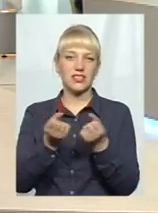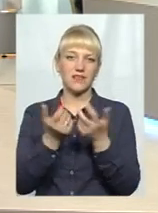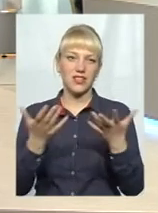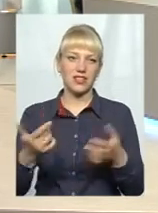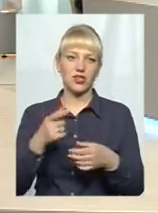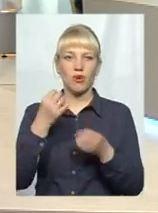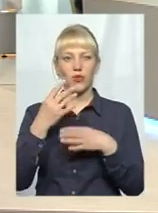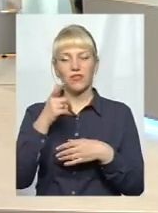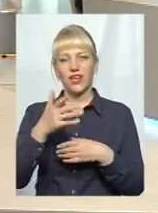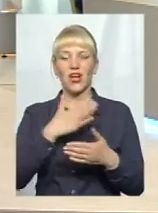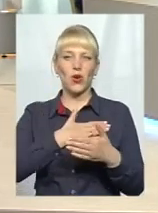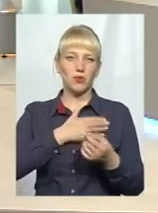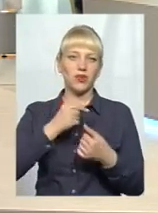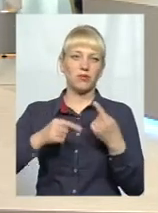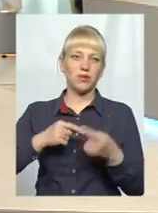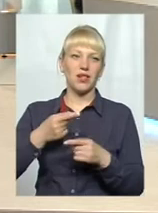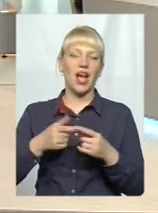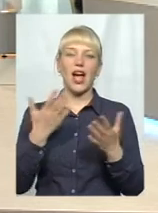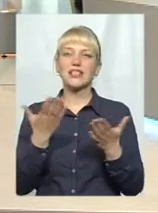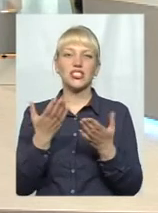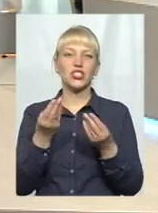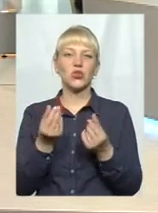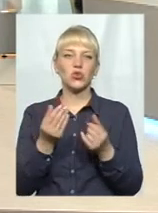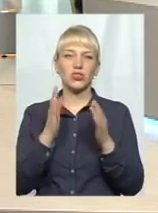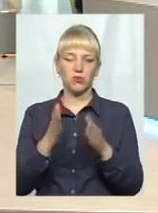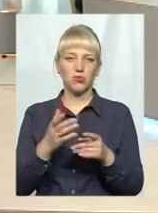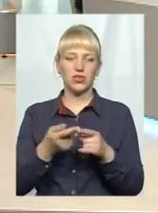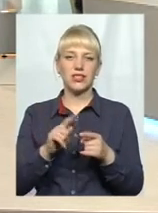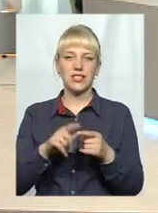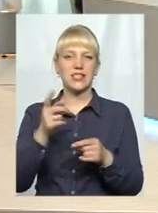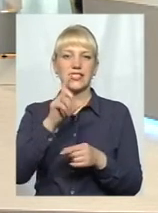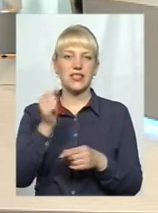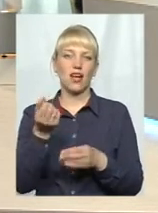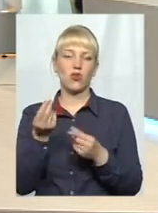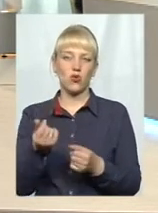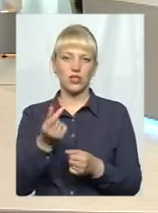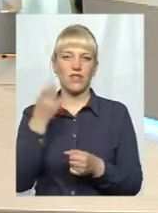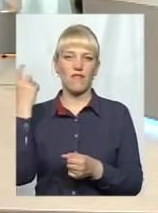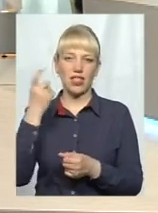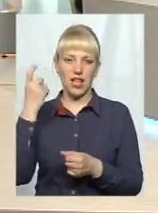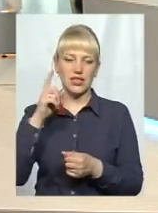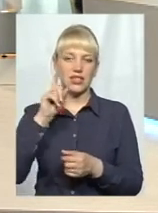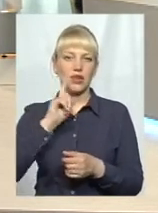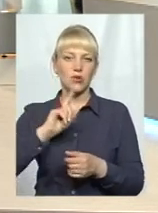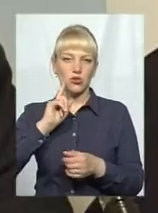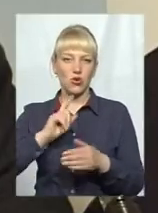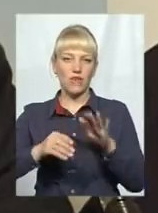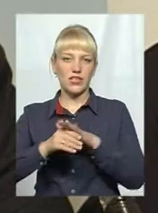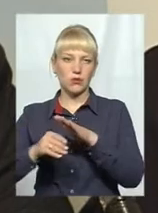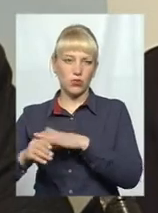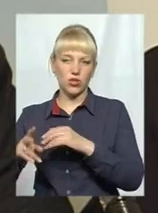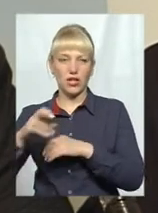просто любите підприємців. А за чиї кошти будуть встановлюватися? За кошти власників тимчасових споруд. Але.